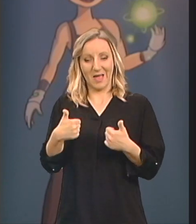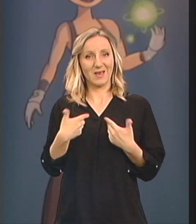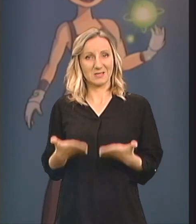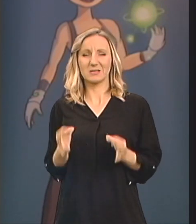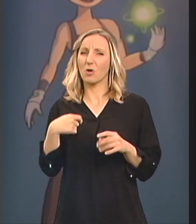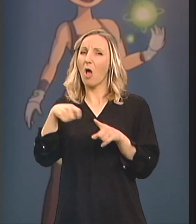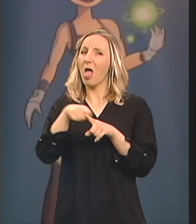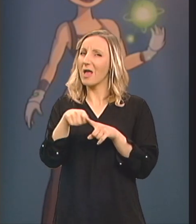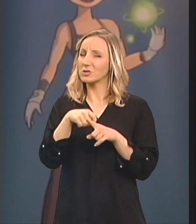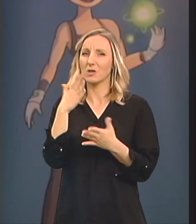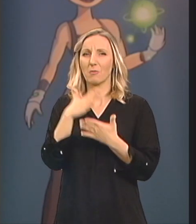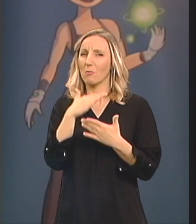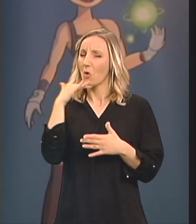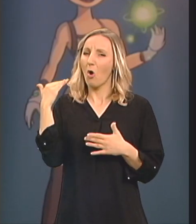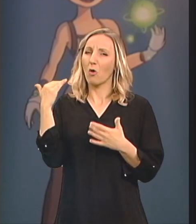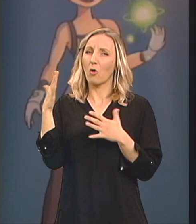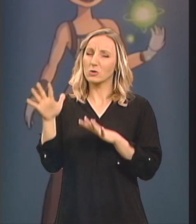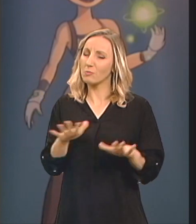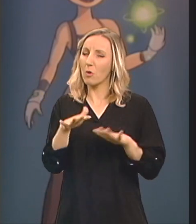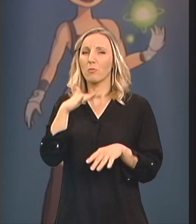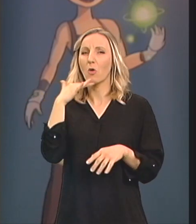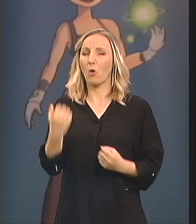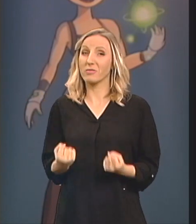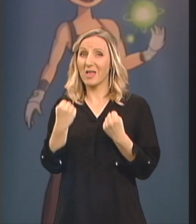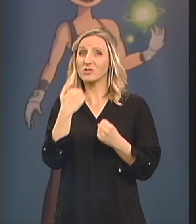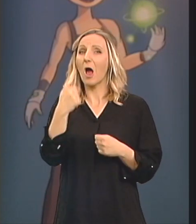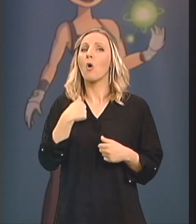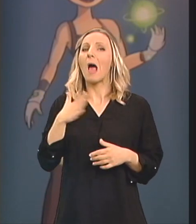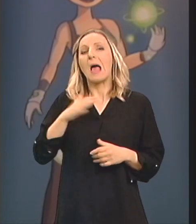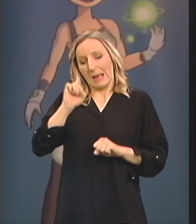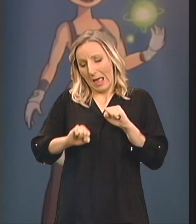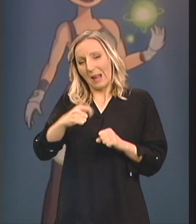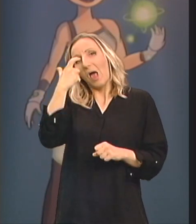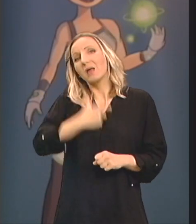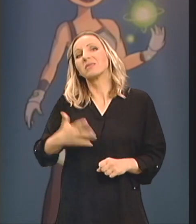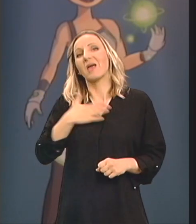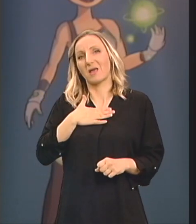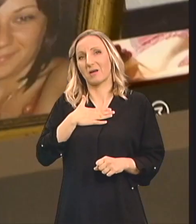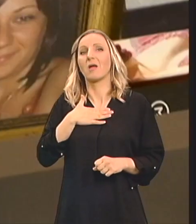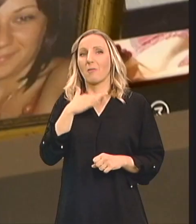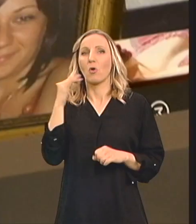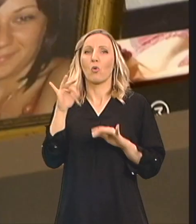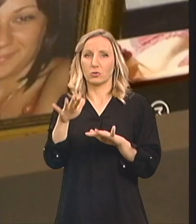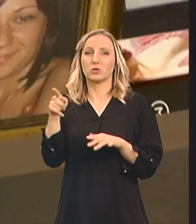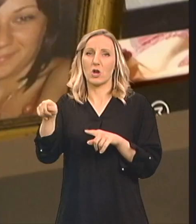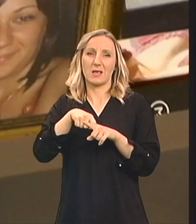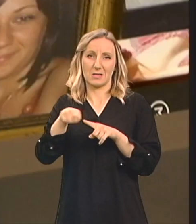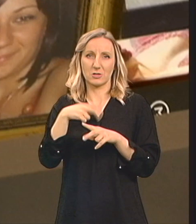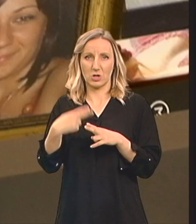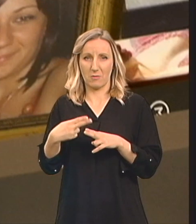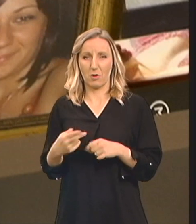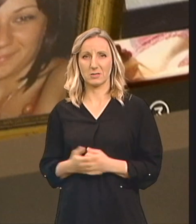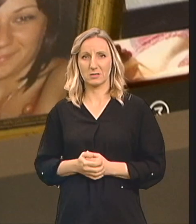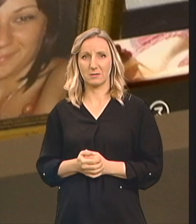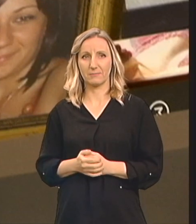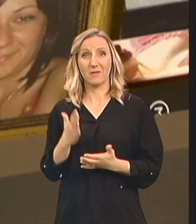bilo sigurno puno teže i puno sporije Da ja nisam takva Mislim da harakter osobe dosta utiče na to Obzirom da je skoro